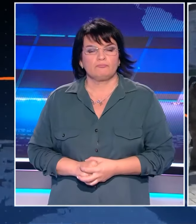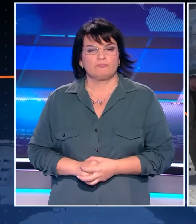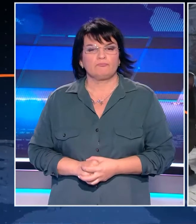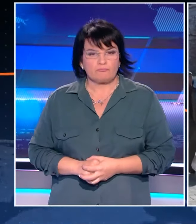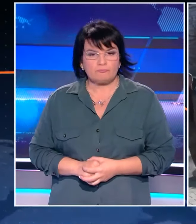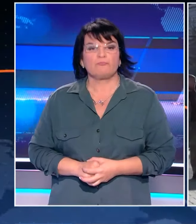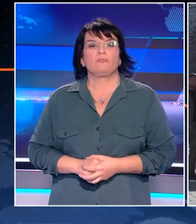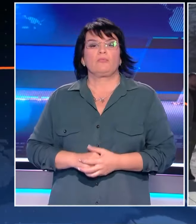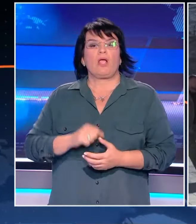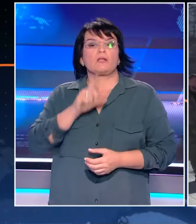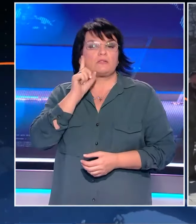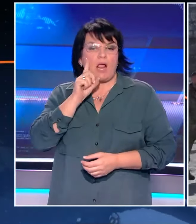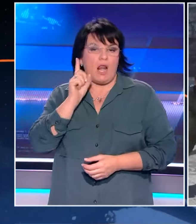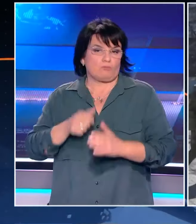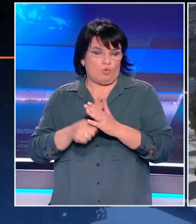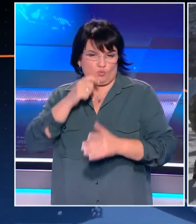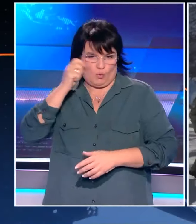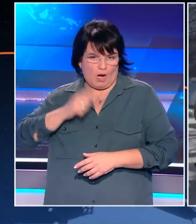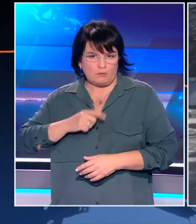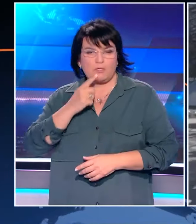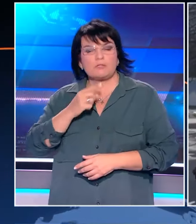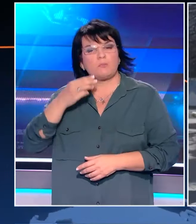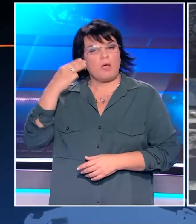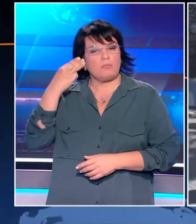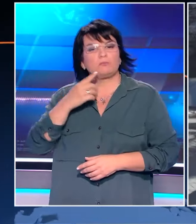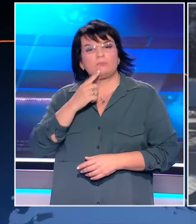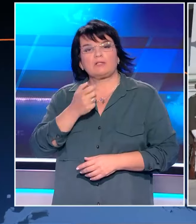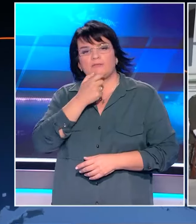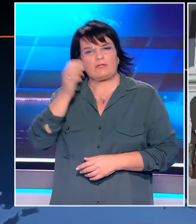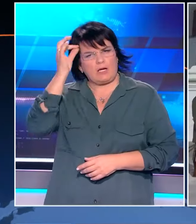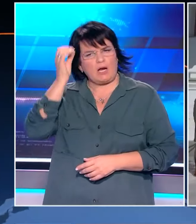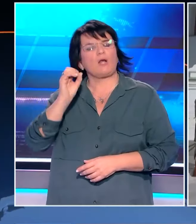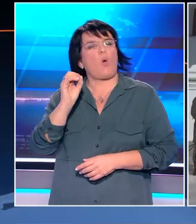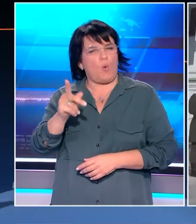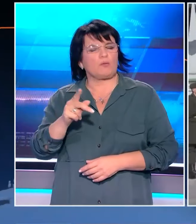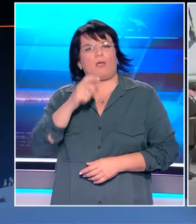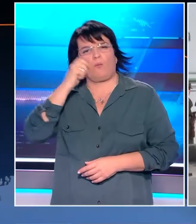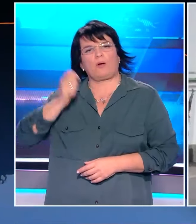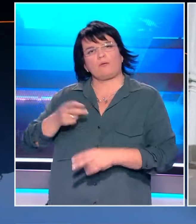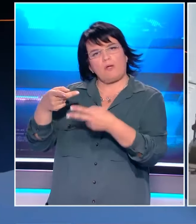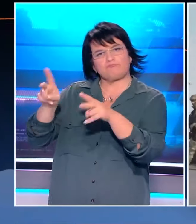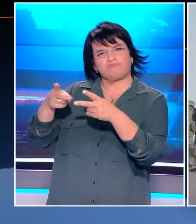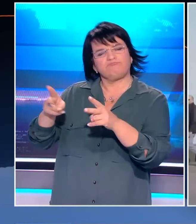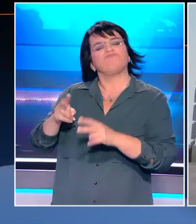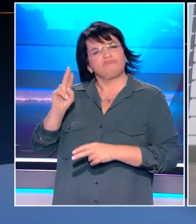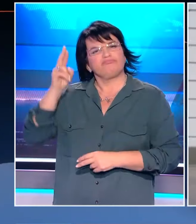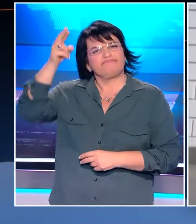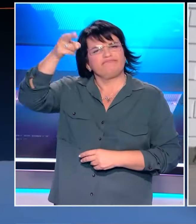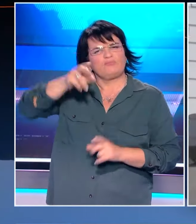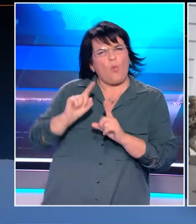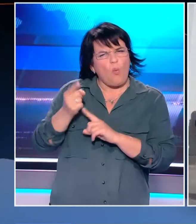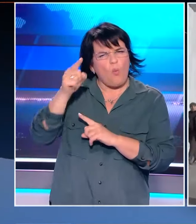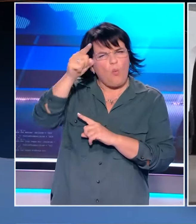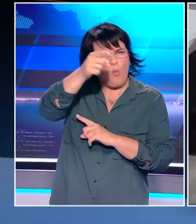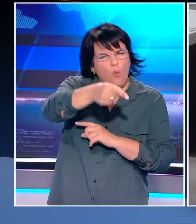Ο Βολοντίμινης Ελέντσια επιβεβαιώνει με τον τρόπο του πως ο Τζο Μπάιντερ μαζί με τη Βρετανία και τη Γαλλία έδωσε το πράσινο φως στην Ουκρανία να χρησιμοποιήσει πυράβλους μεγάλου